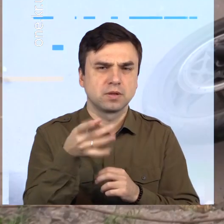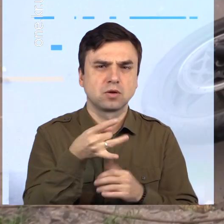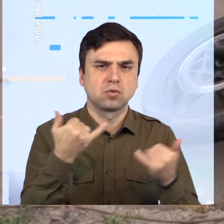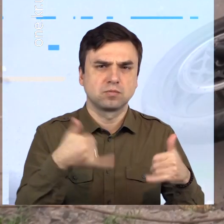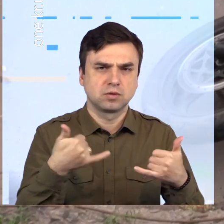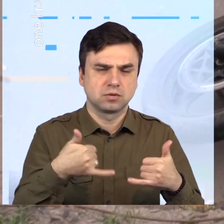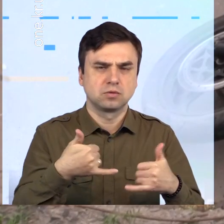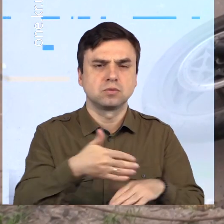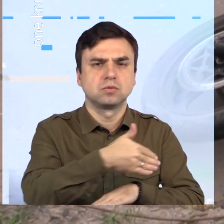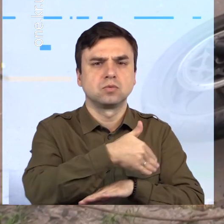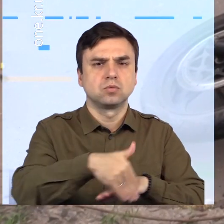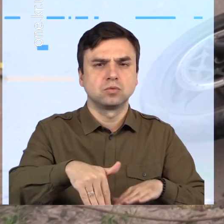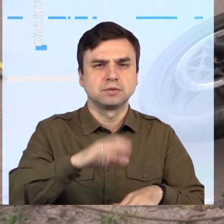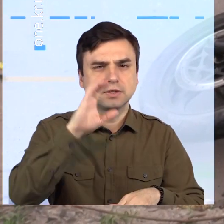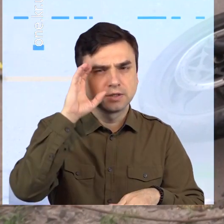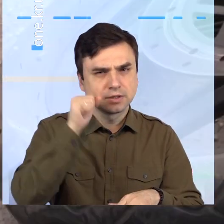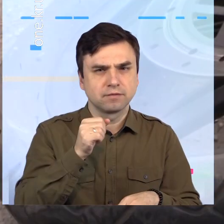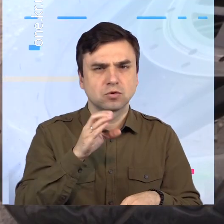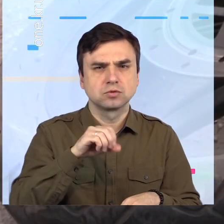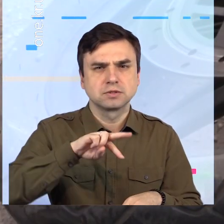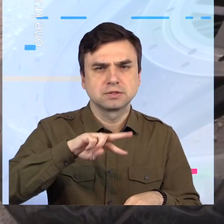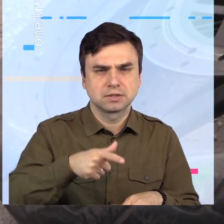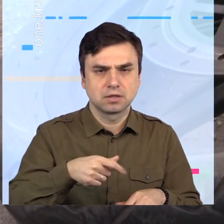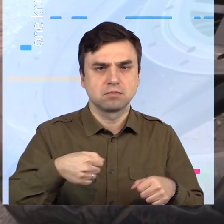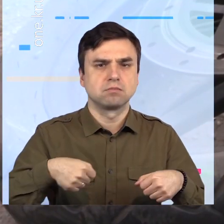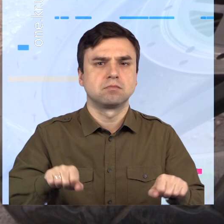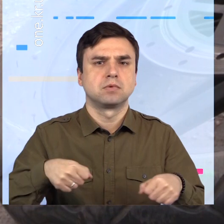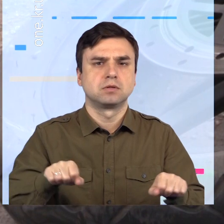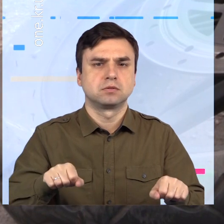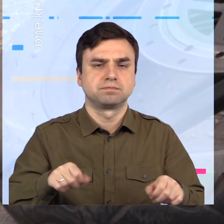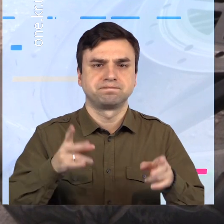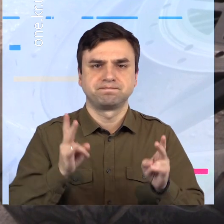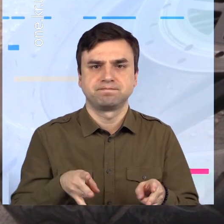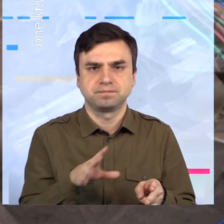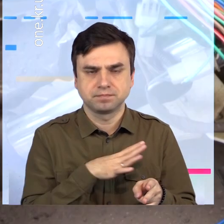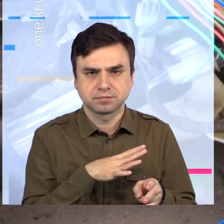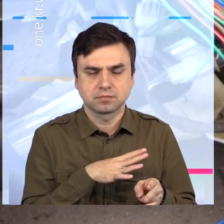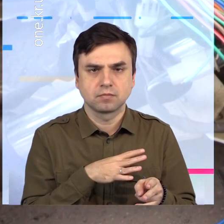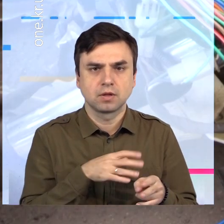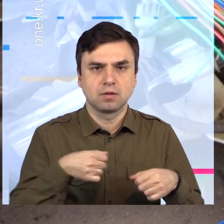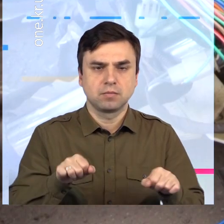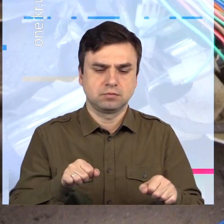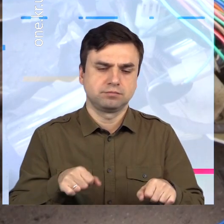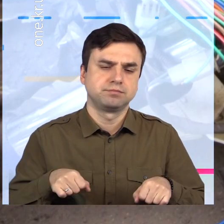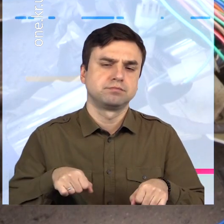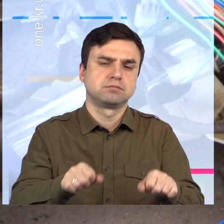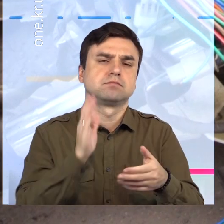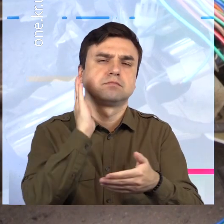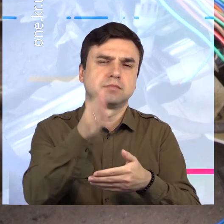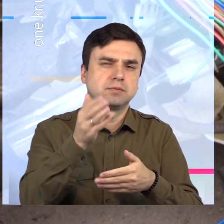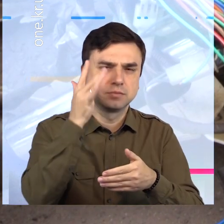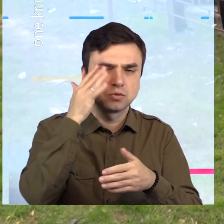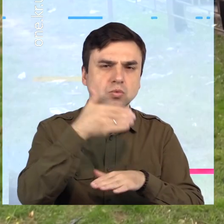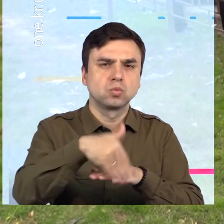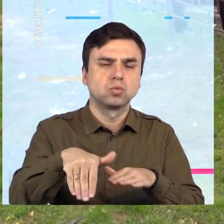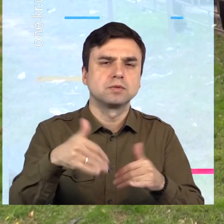проїзній частині по вулиці Криворіж-Сталіс травмувався мотоцикліст. Він їхав у бік проспекту Металургів та в